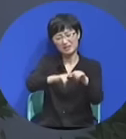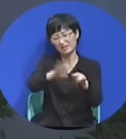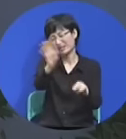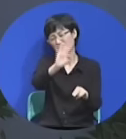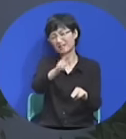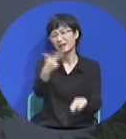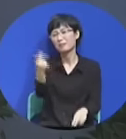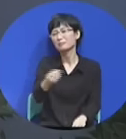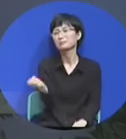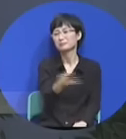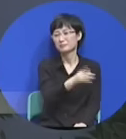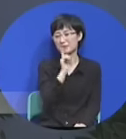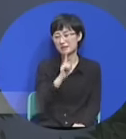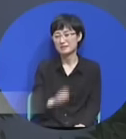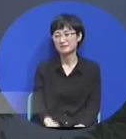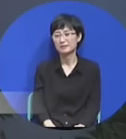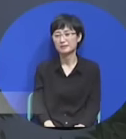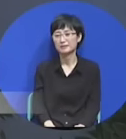오늘 여러분